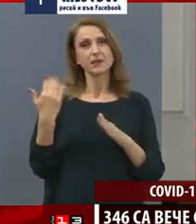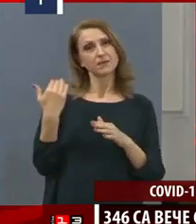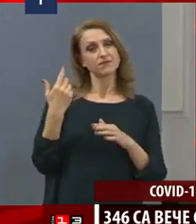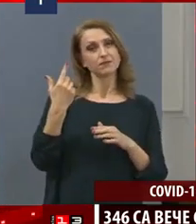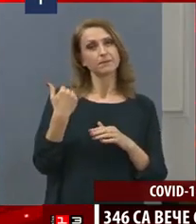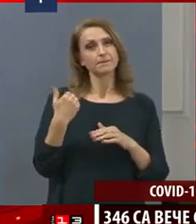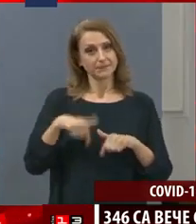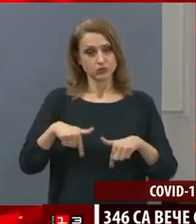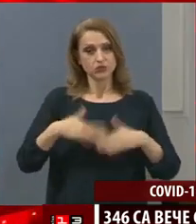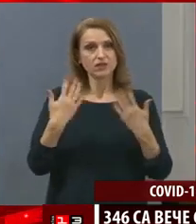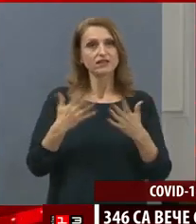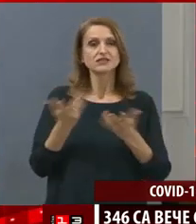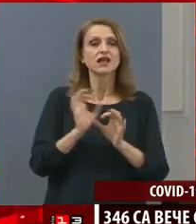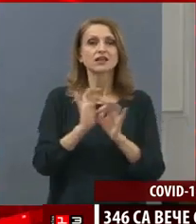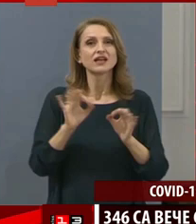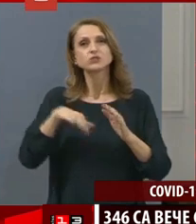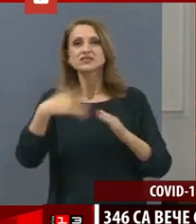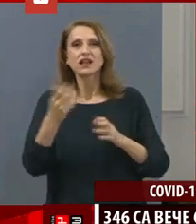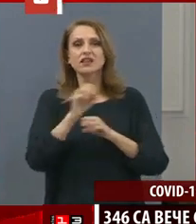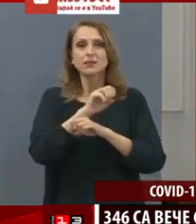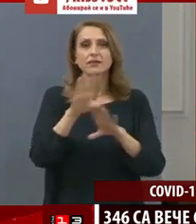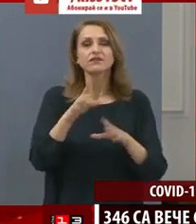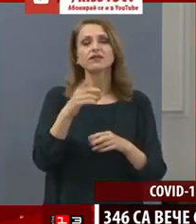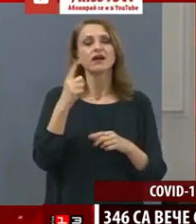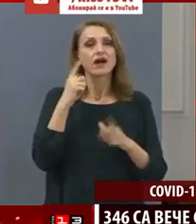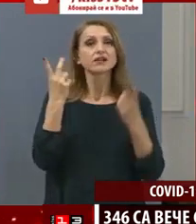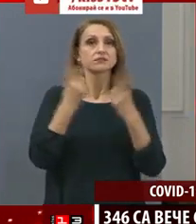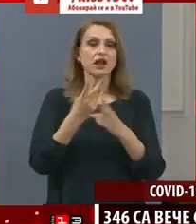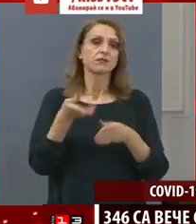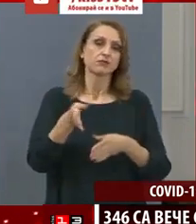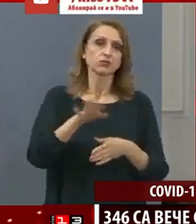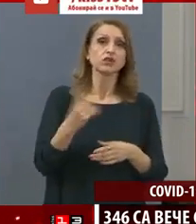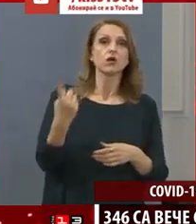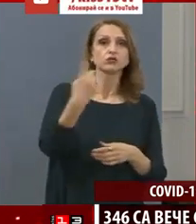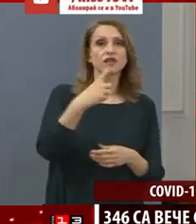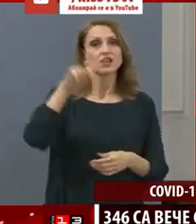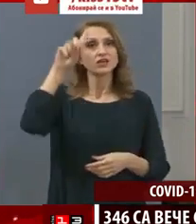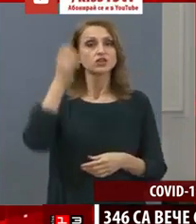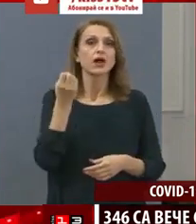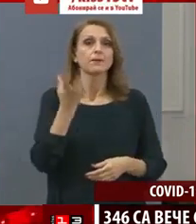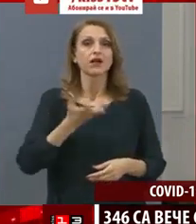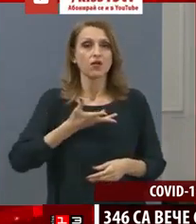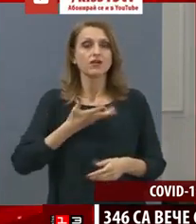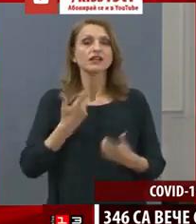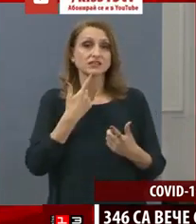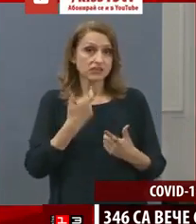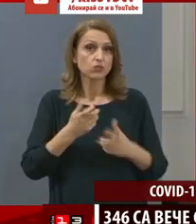още една, жена от Благоевград, така че общия брой е осен.